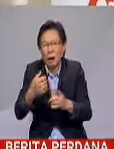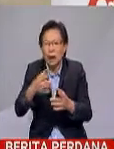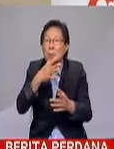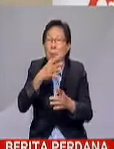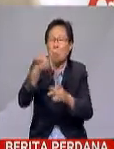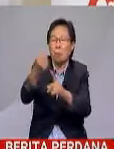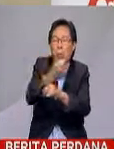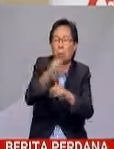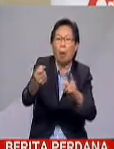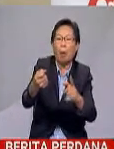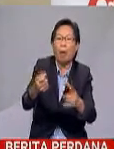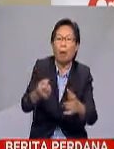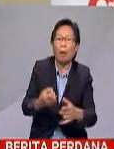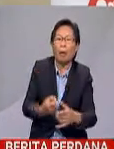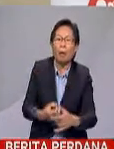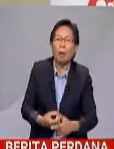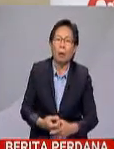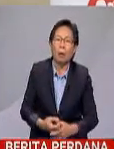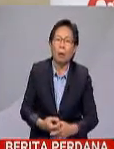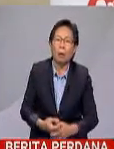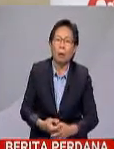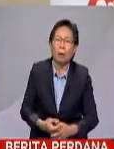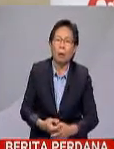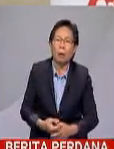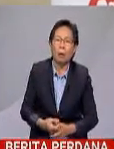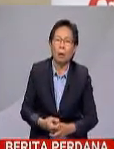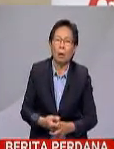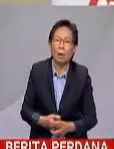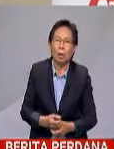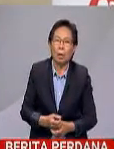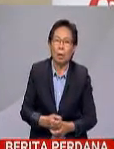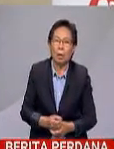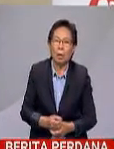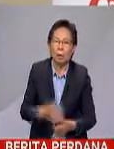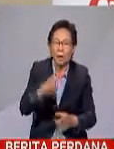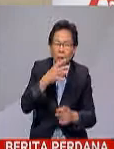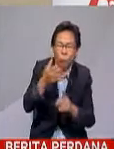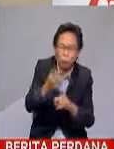bapak, ibu-ibu pendera anak.